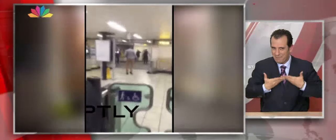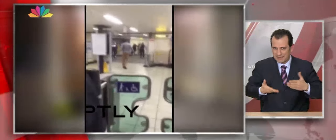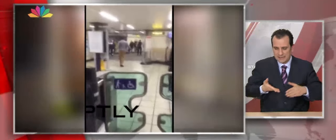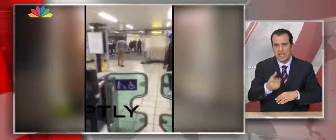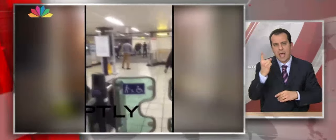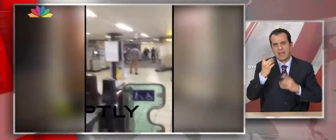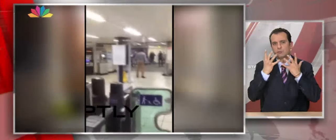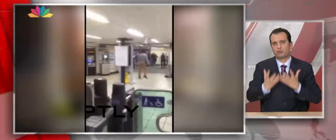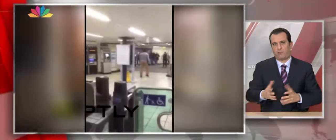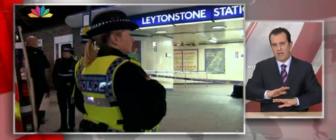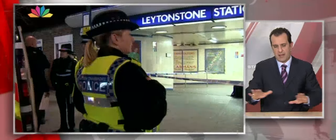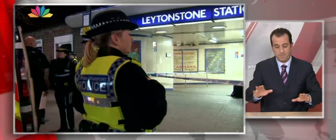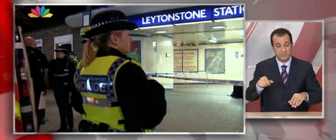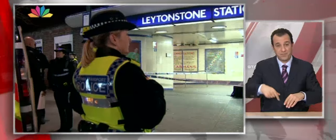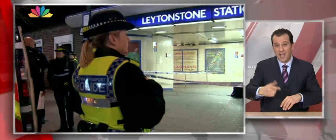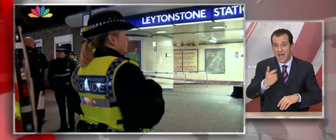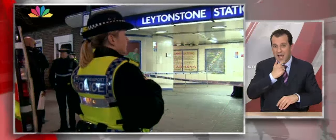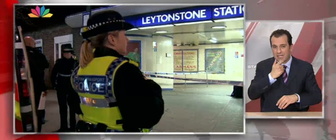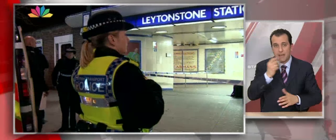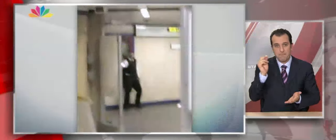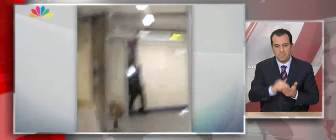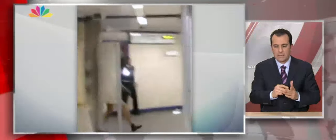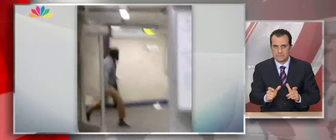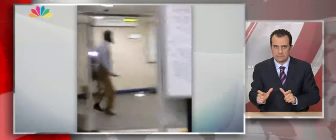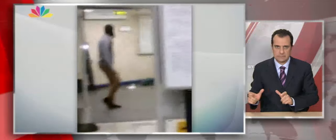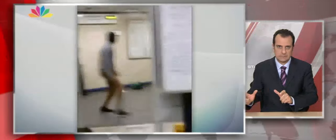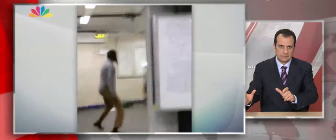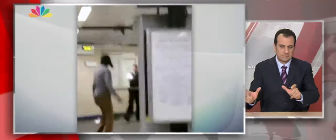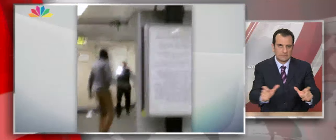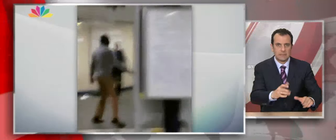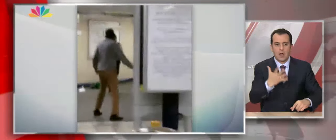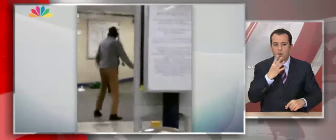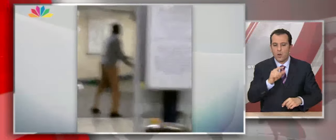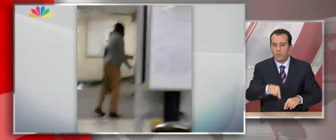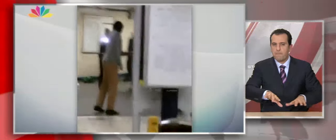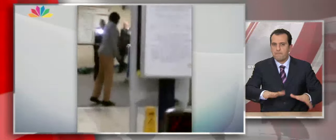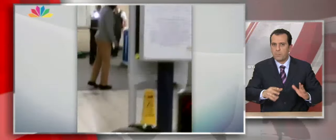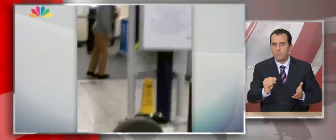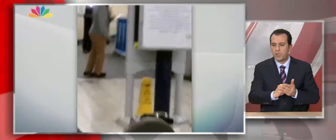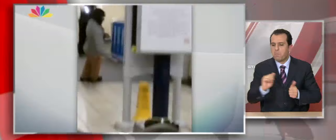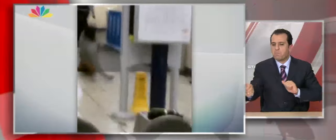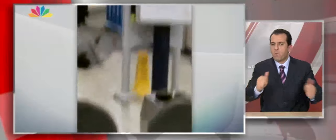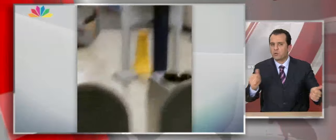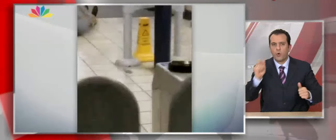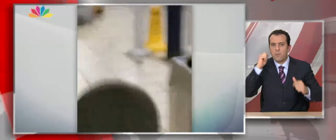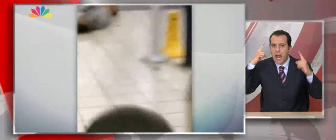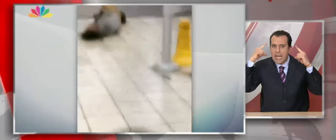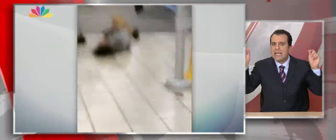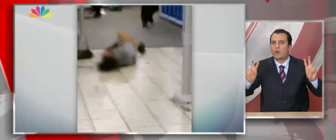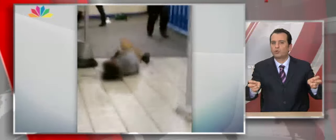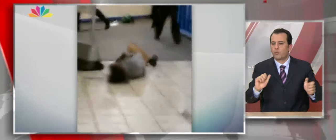ένας βρίσκεται σε σοβαρή κατάσταση. Βρετανία βρίσκεται σε συναγερμό καθώς οι αρχές θεωρούν πιθανές επιθέσεις μοναχικών λύκων και